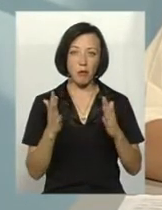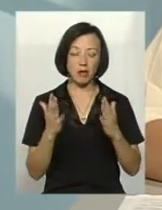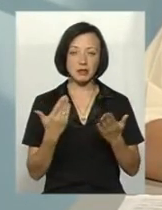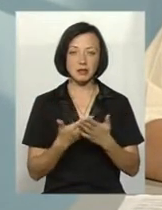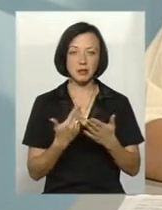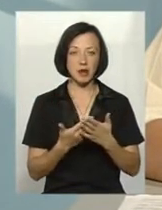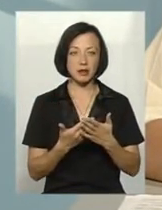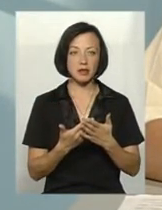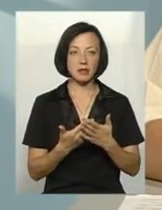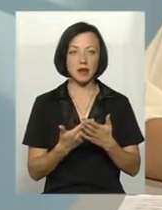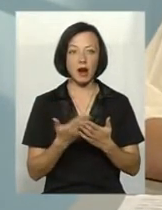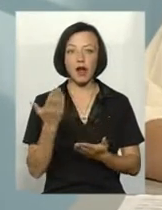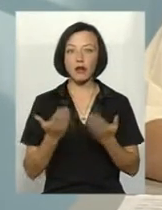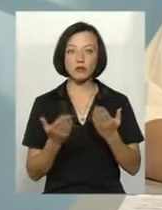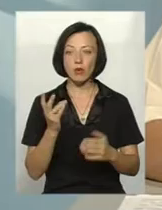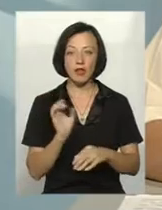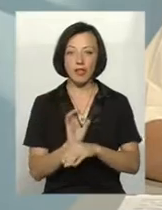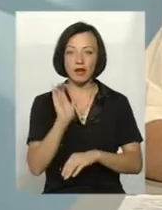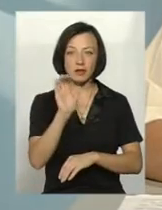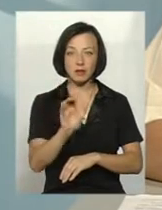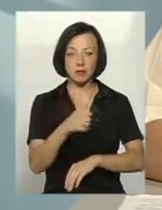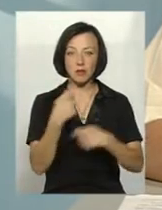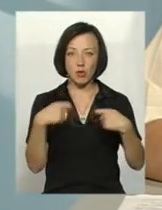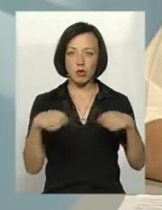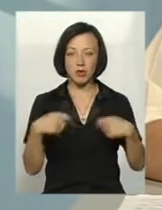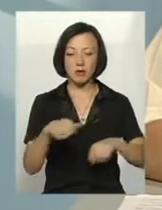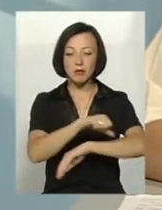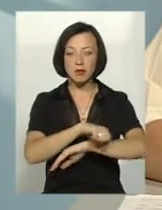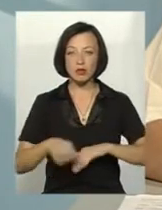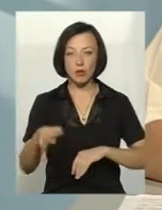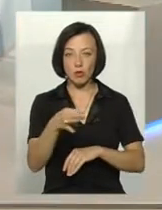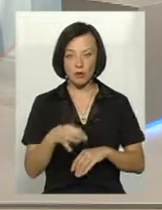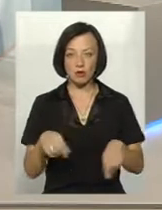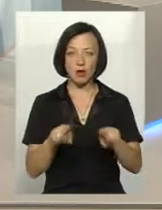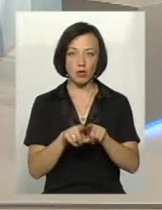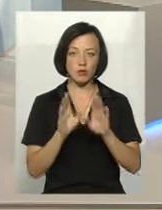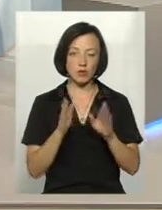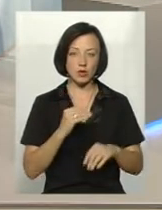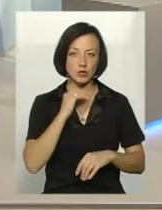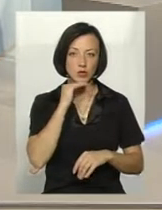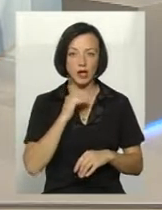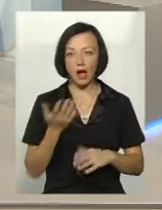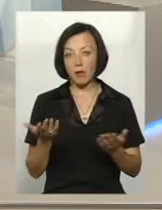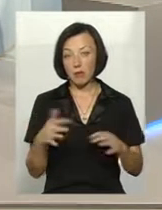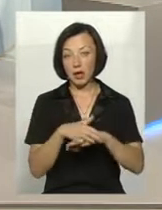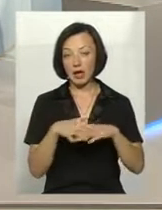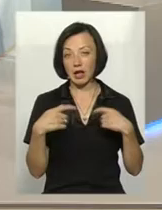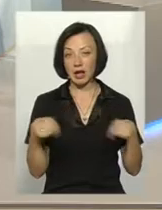якщо воно не піде за межі області, відповідно, воно також буде достатньо. Ну, а ринок